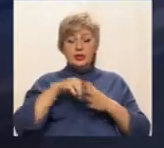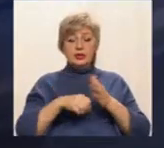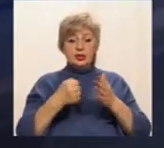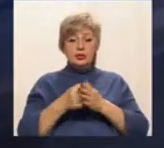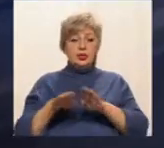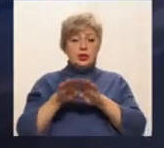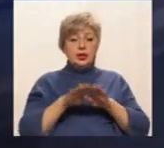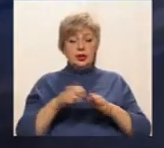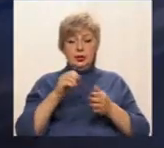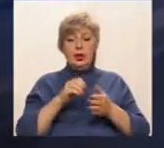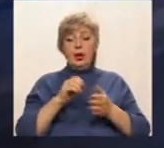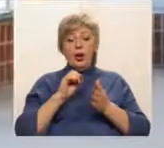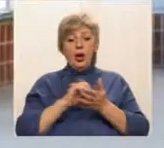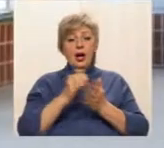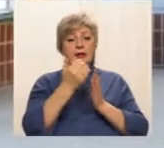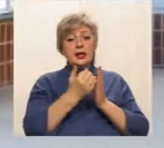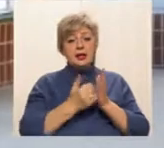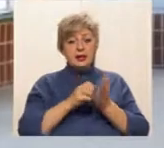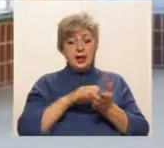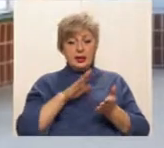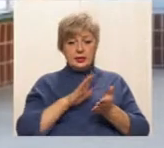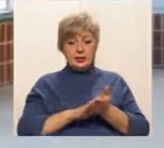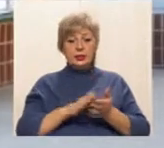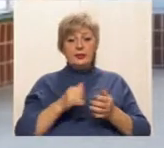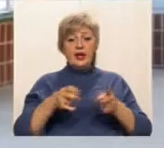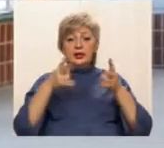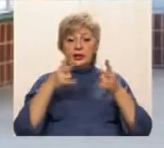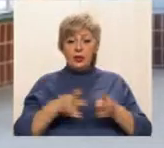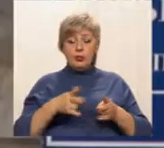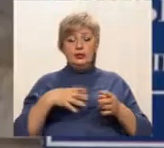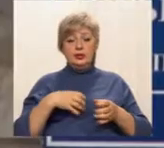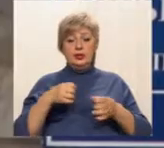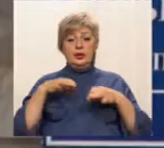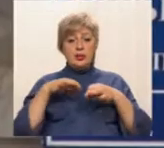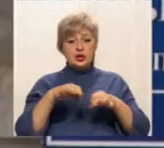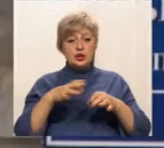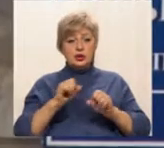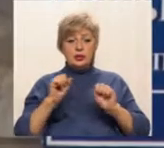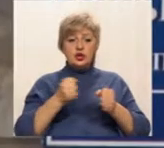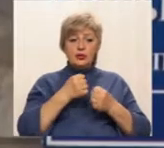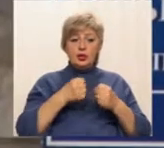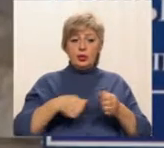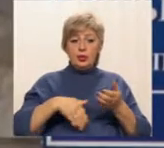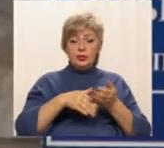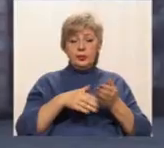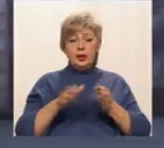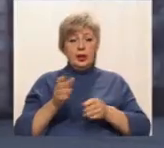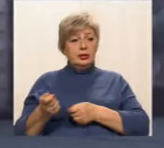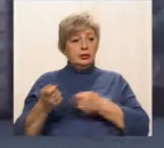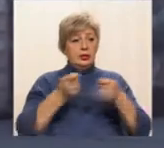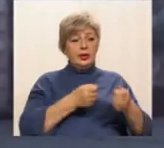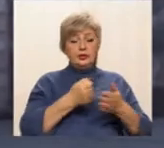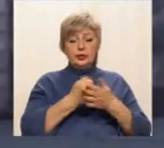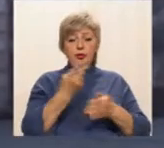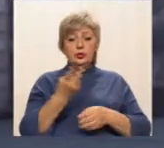речниця міського відділу поліції Оксана Лосонен. Травмованих машинами швидкої доправили до другої міськлікарні. За